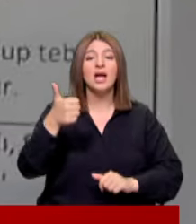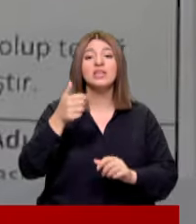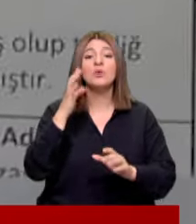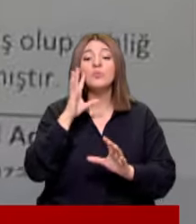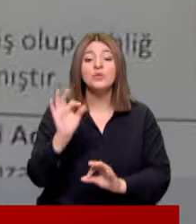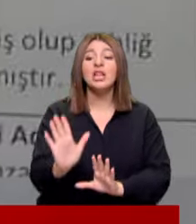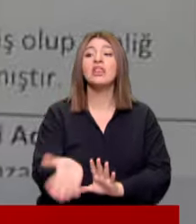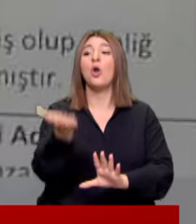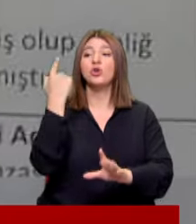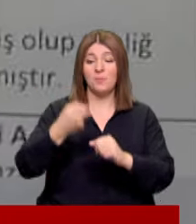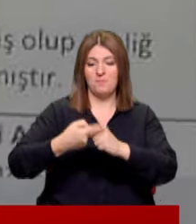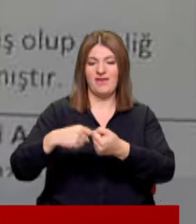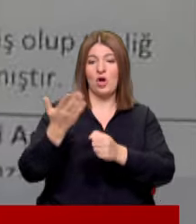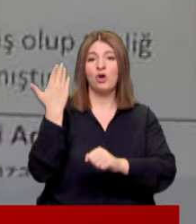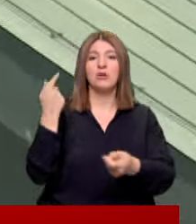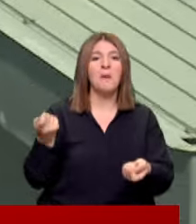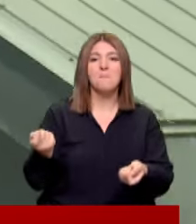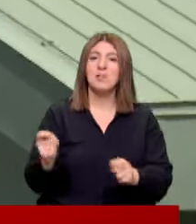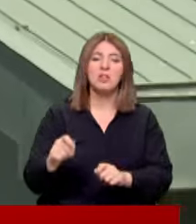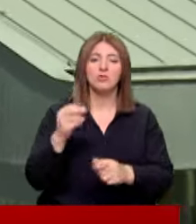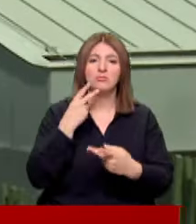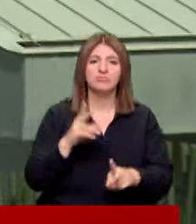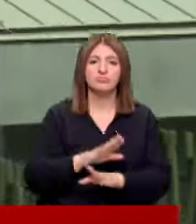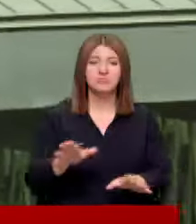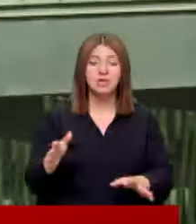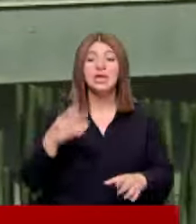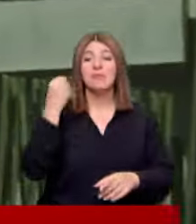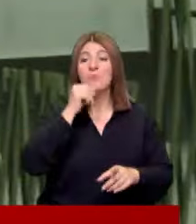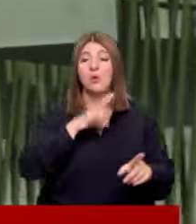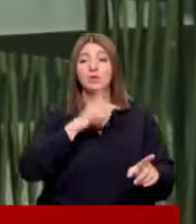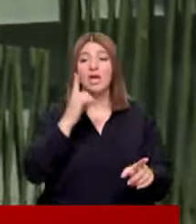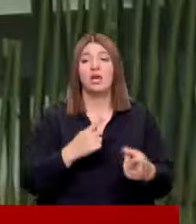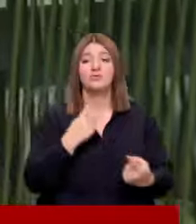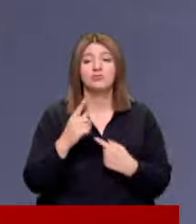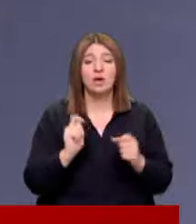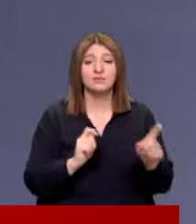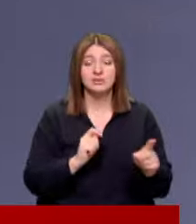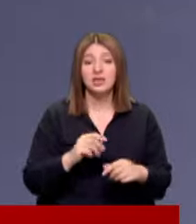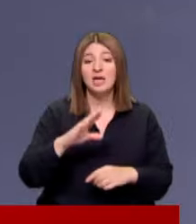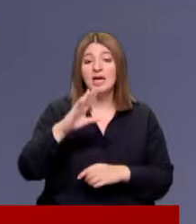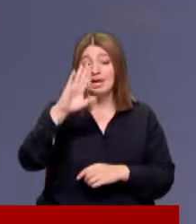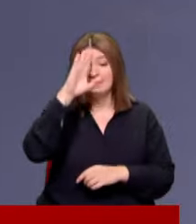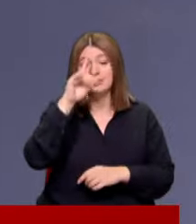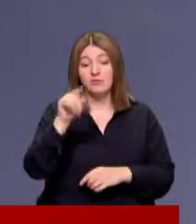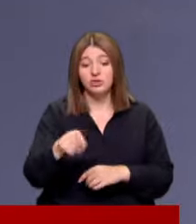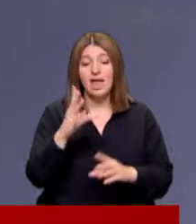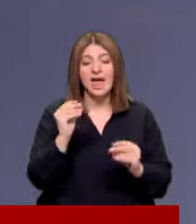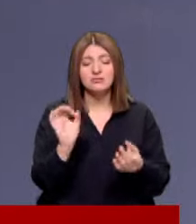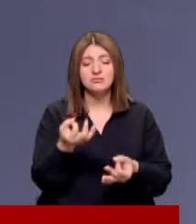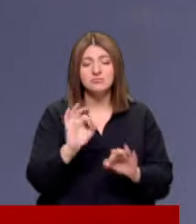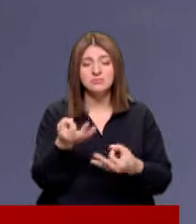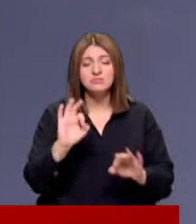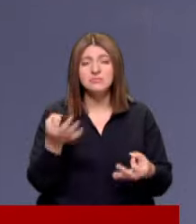müdahale etmeden bir hafta önce mühürlendiğini açıklamıştı İmamoğlu da ilk kez konuştu İstanbul'un en